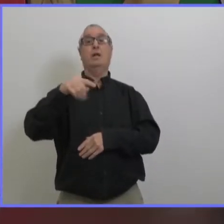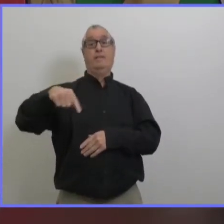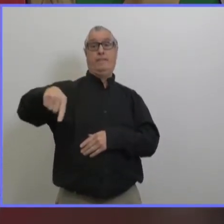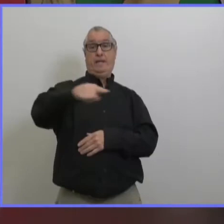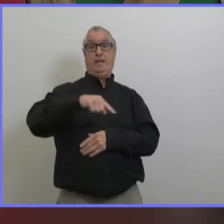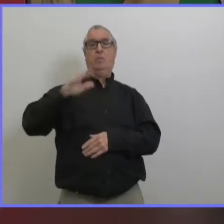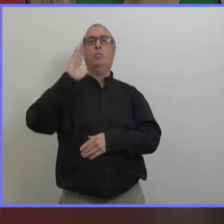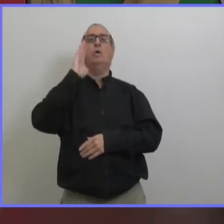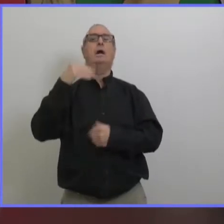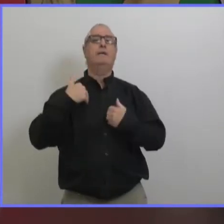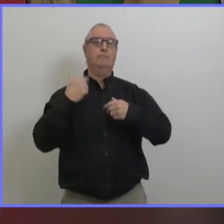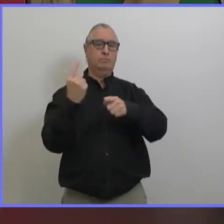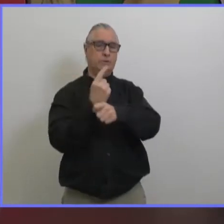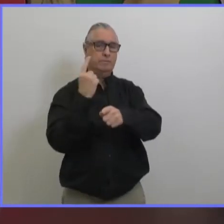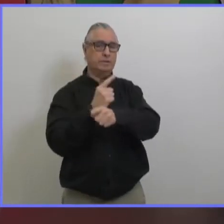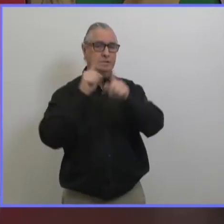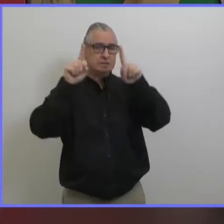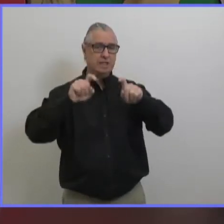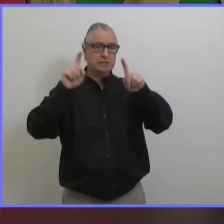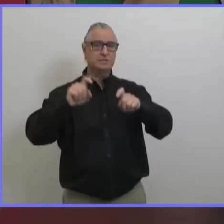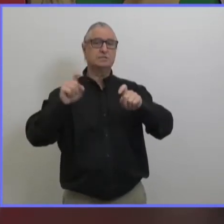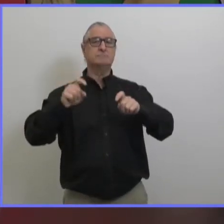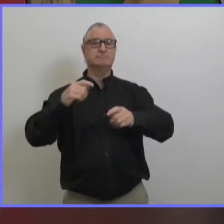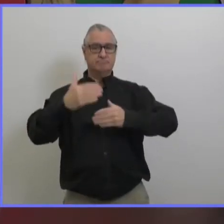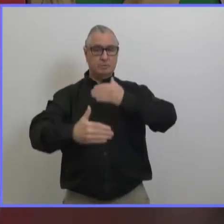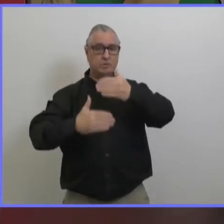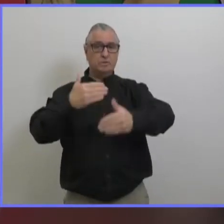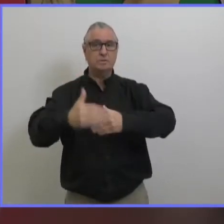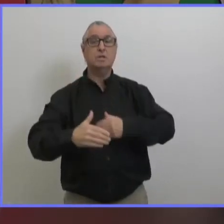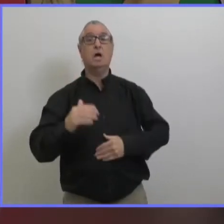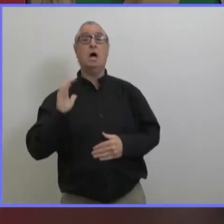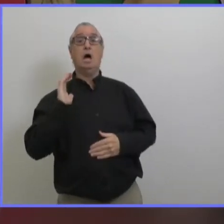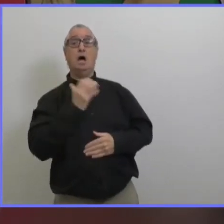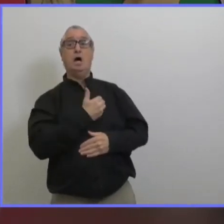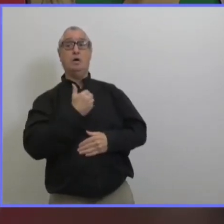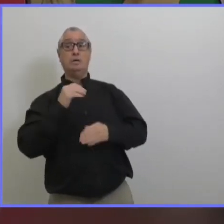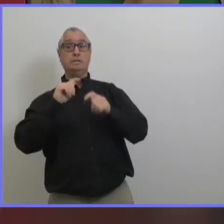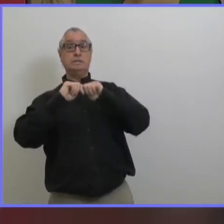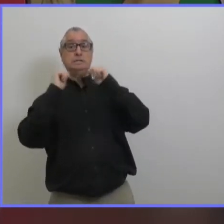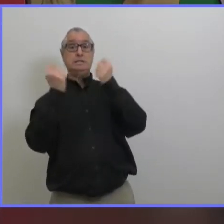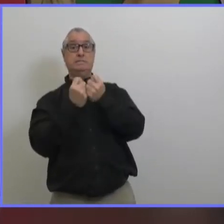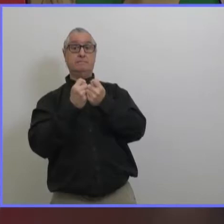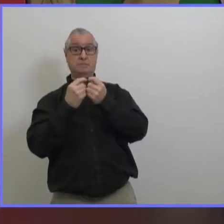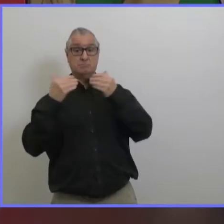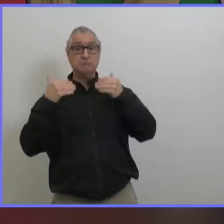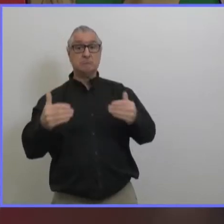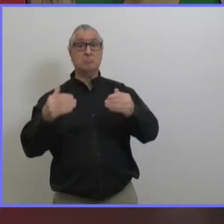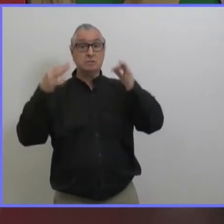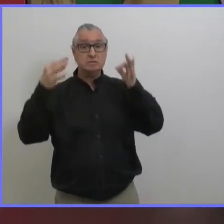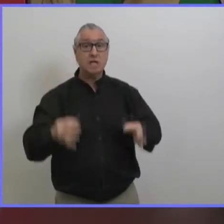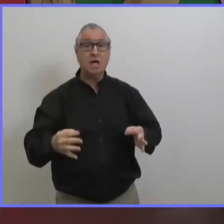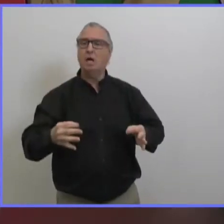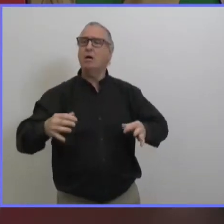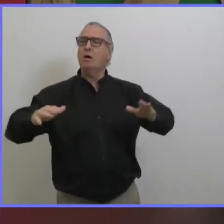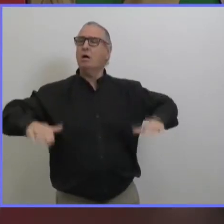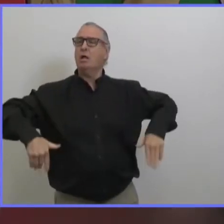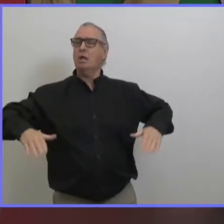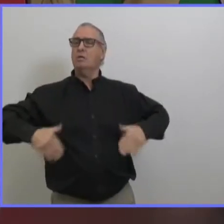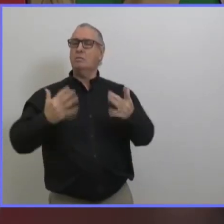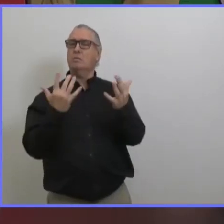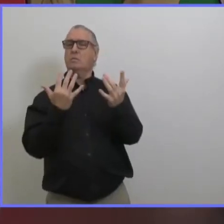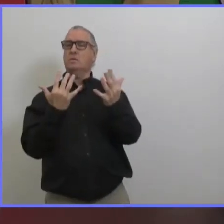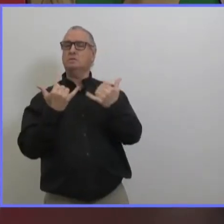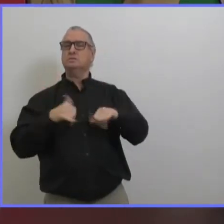détails de ce qui va se passer avec les équipes ça non je n'ai pas les détails là dessus je suis désolé d'accord merci alors